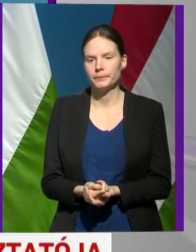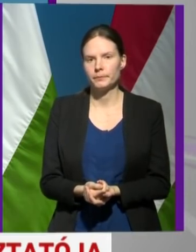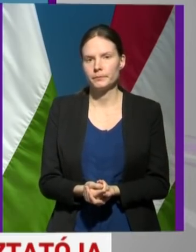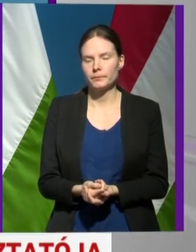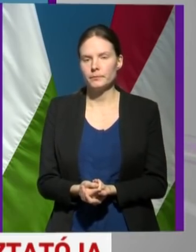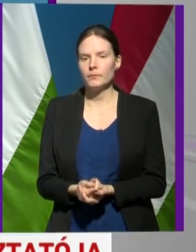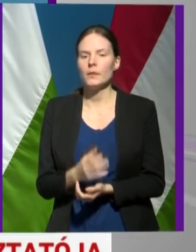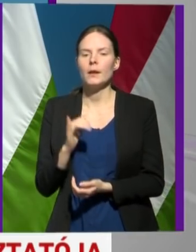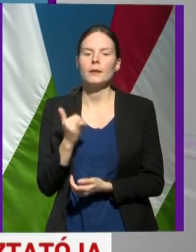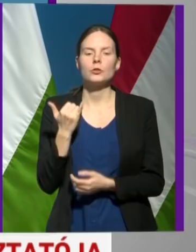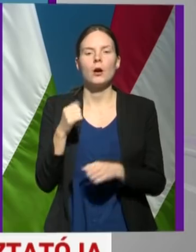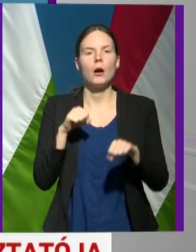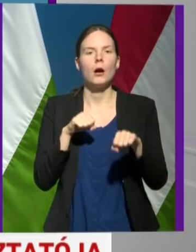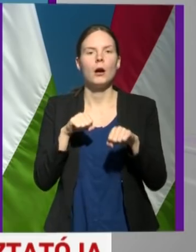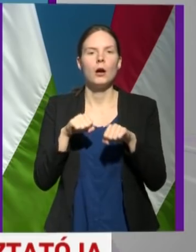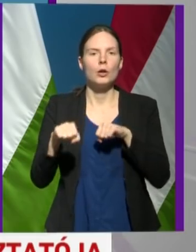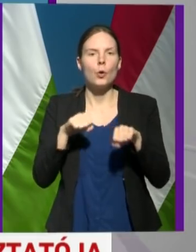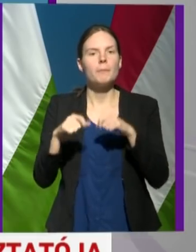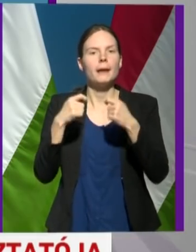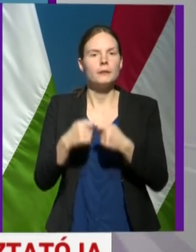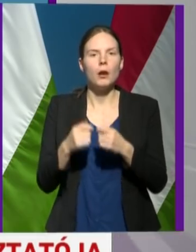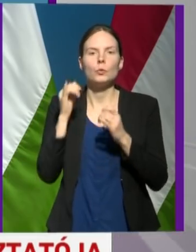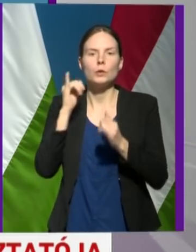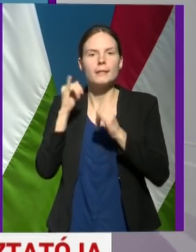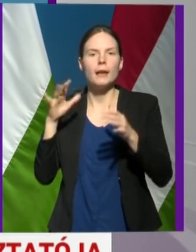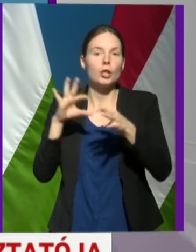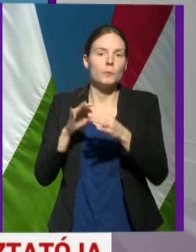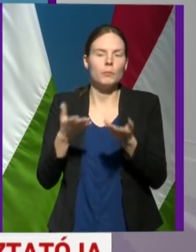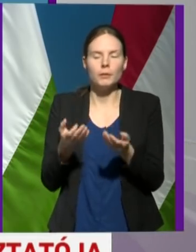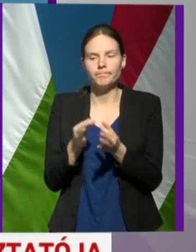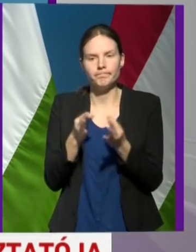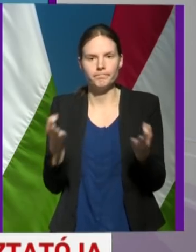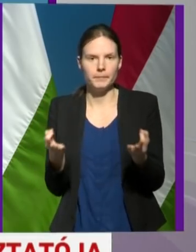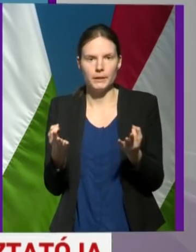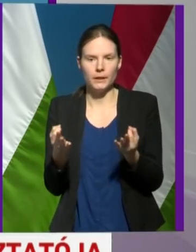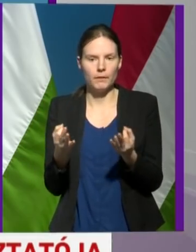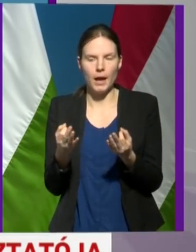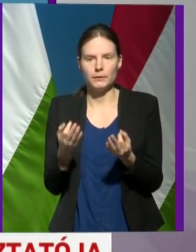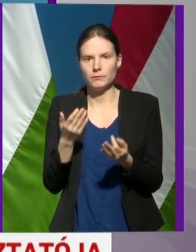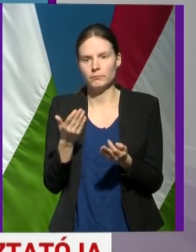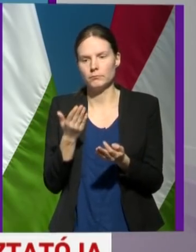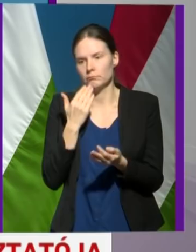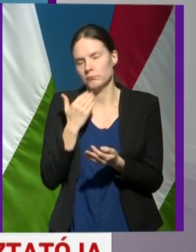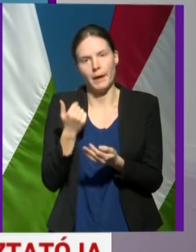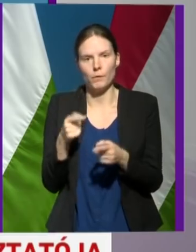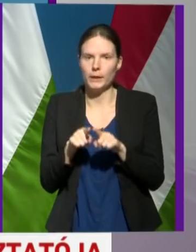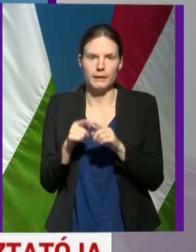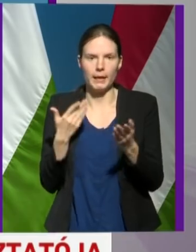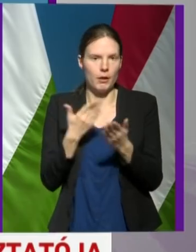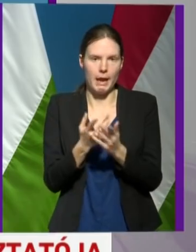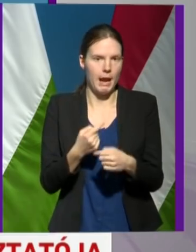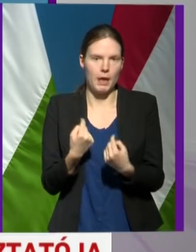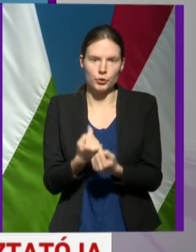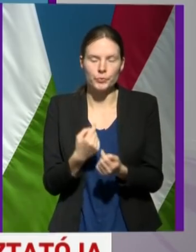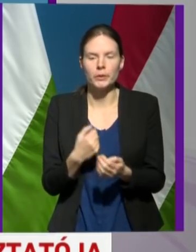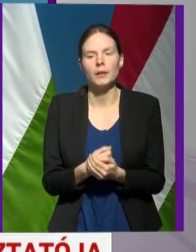És a kormánytagok utazással kacsotosan nyilván nem fogalmazott meg még ilyen ajánlást az operatív törzs. Mi azt látjuk, hogy egyre